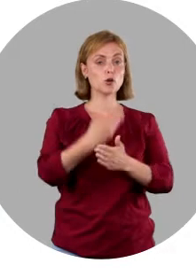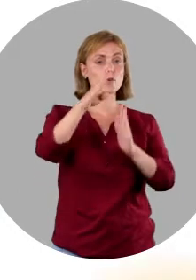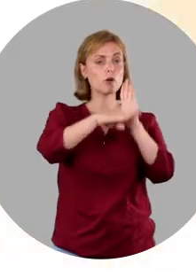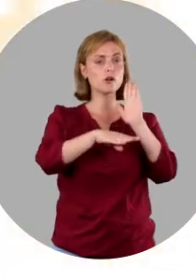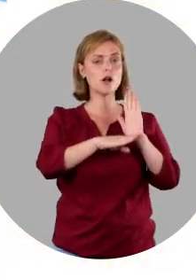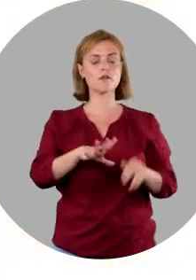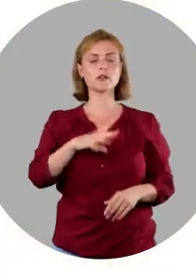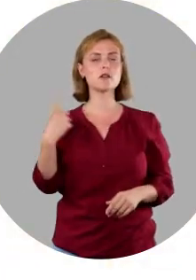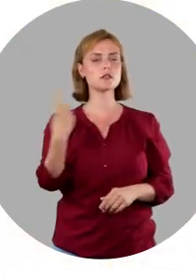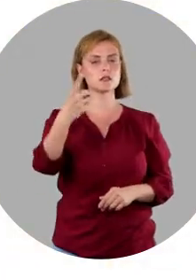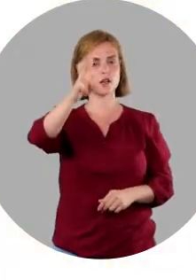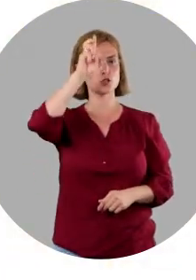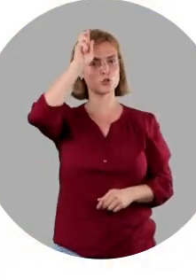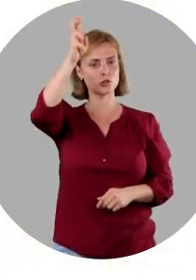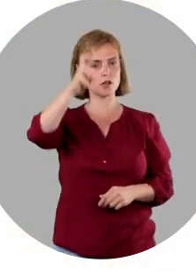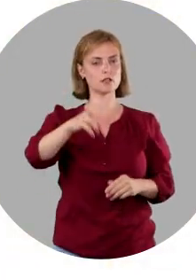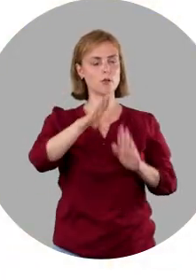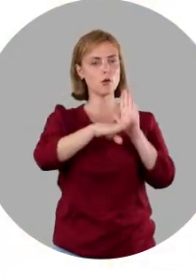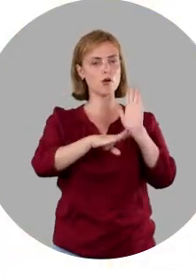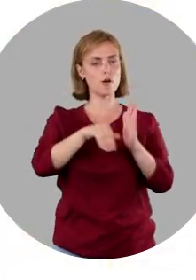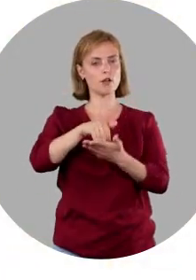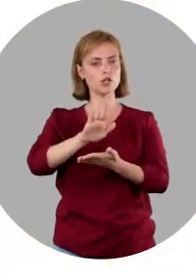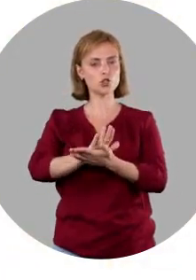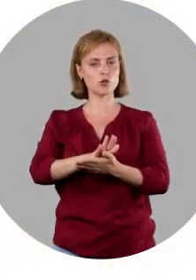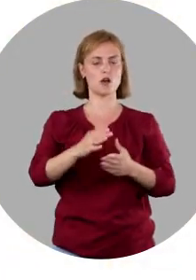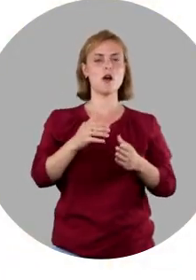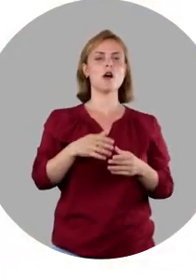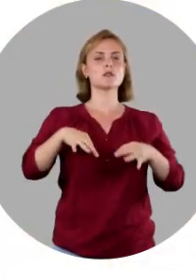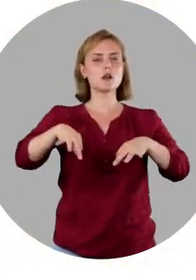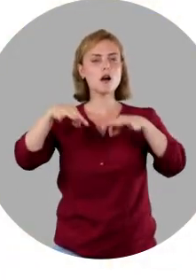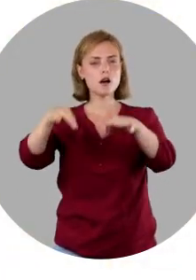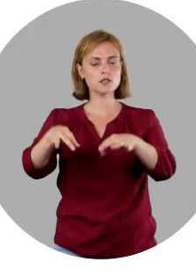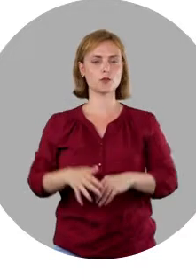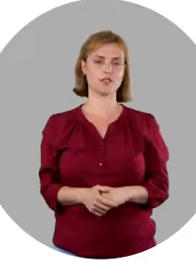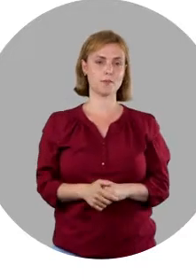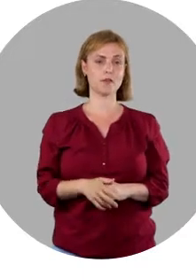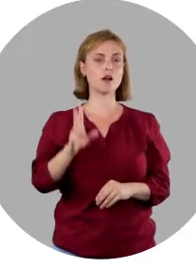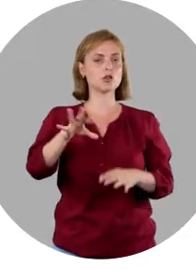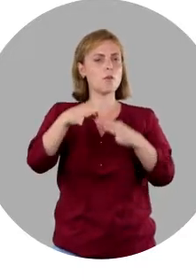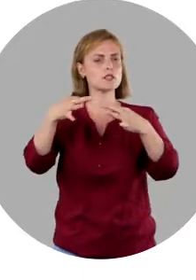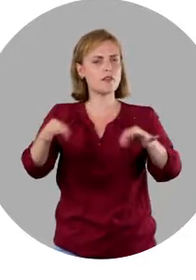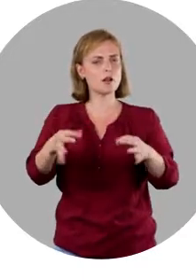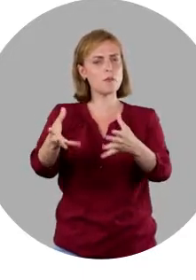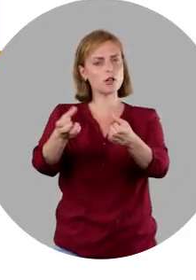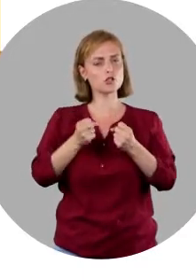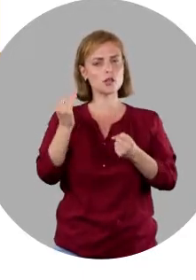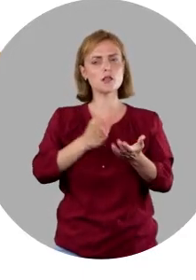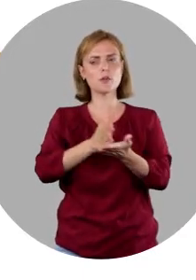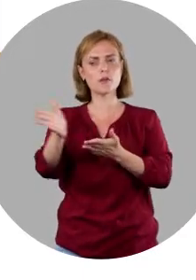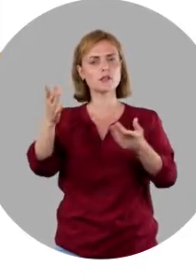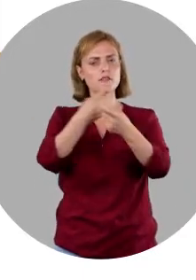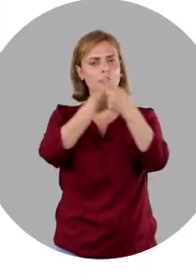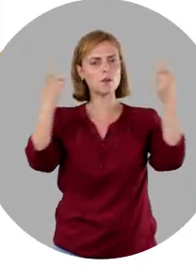единая государственная система учета недвижимости и транспортных путей страны, которая позволяет получать и направлять информацию